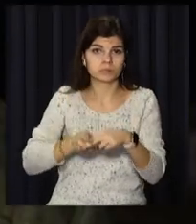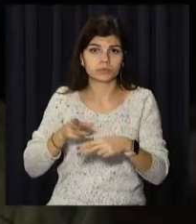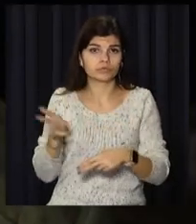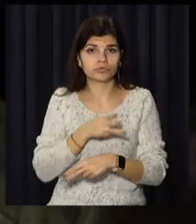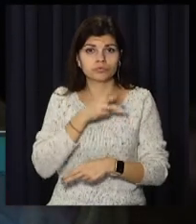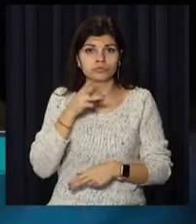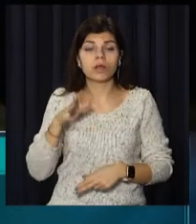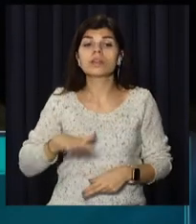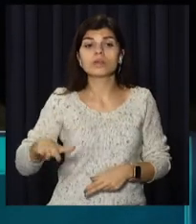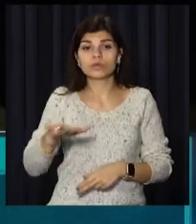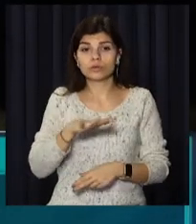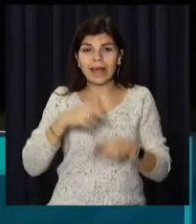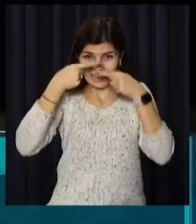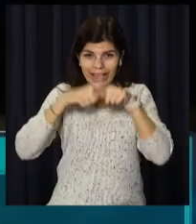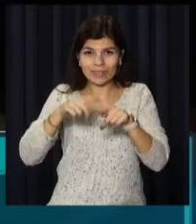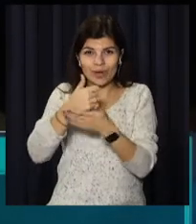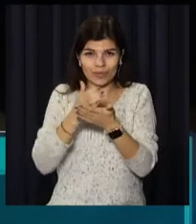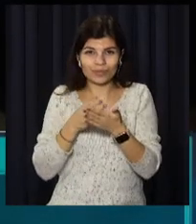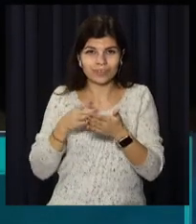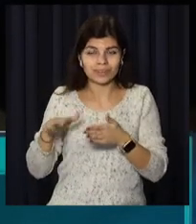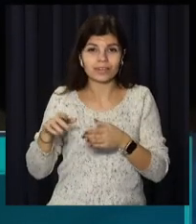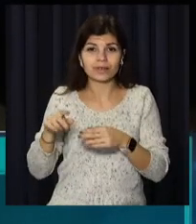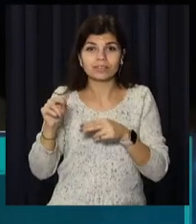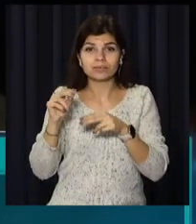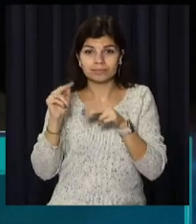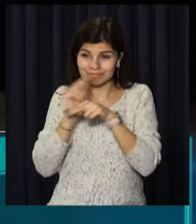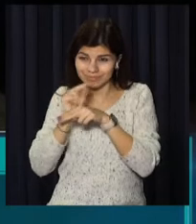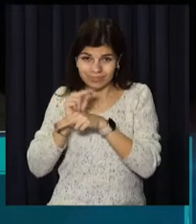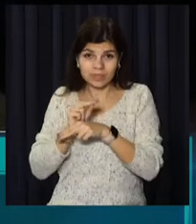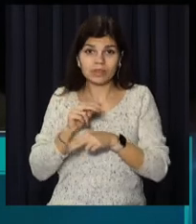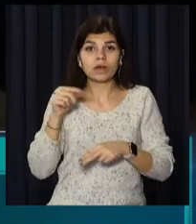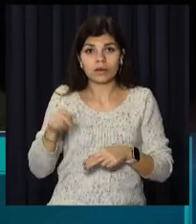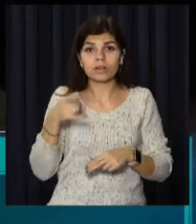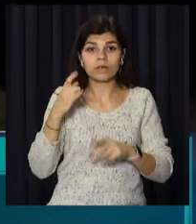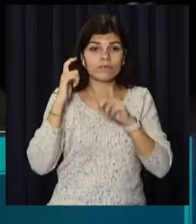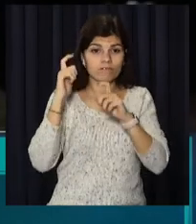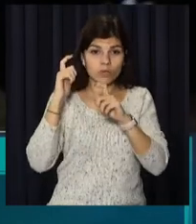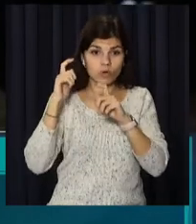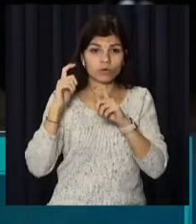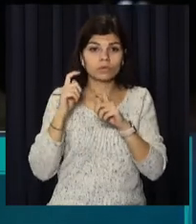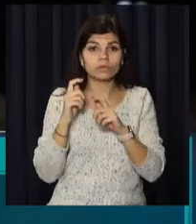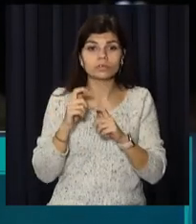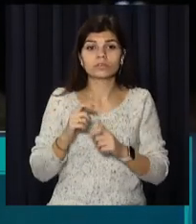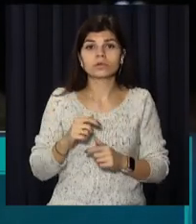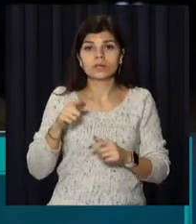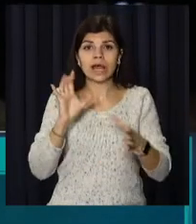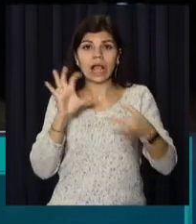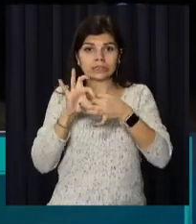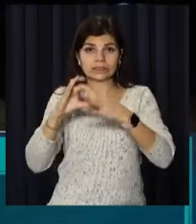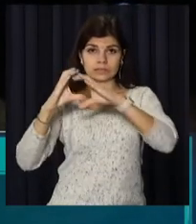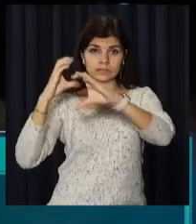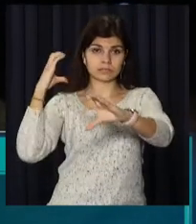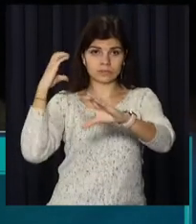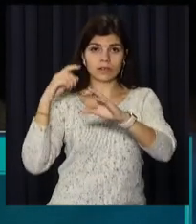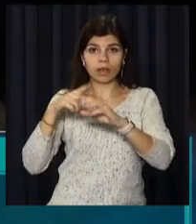На території станції технічного обслуговування горіло вантажний автомобіль та поруч розташований причеп на загальній